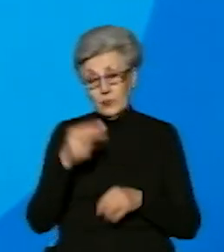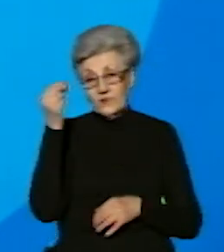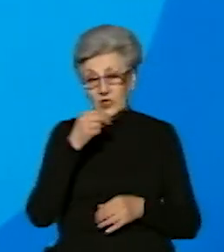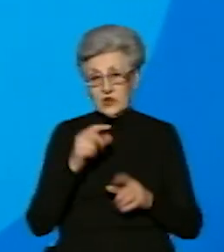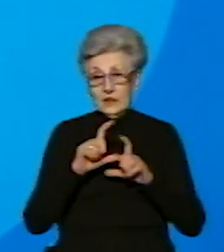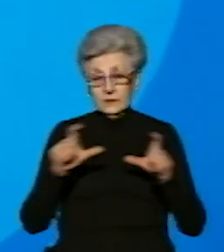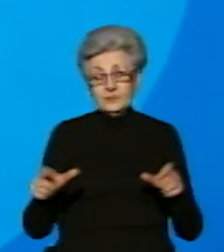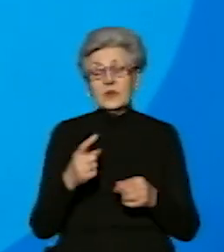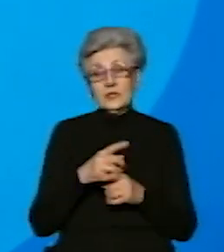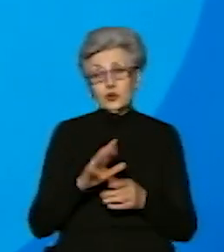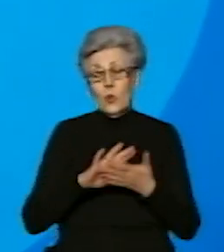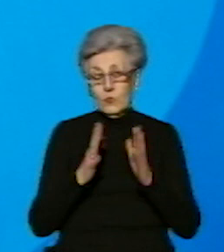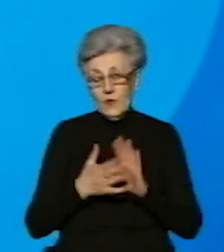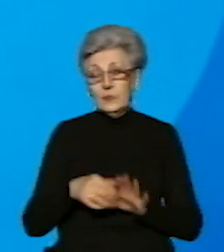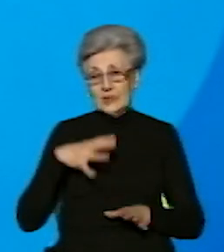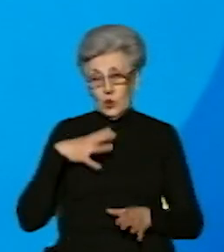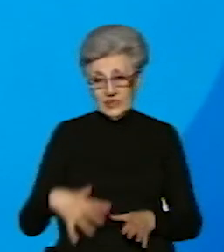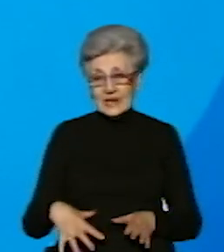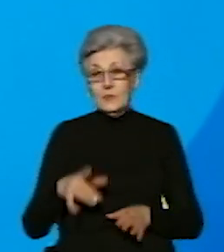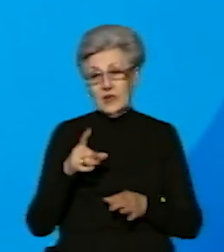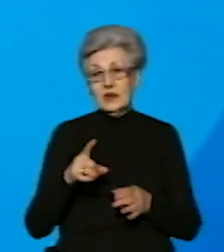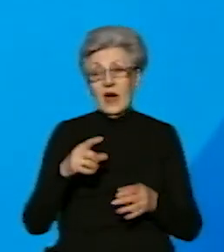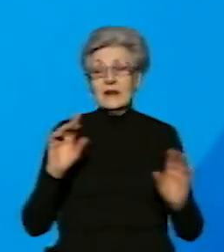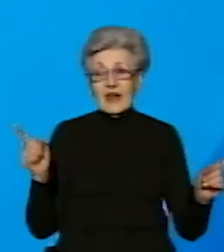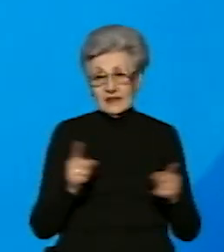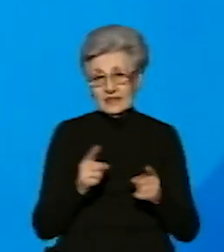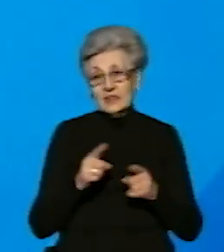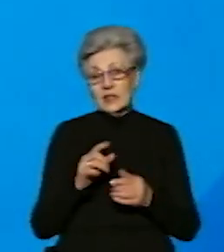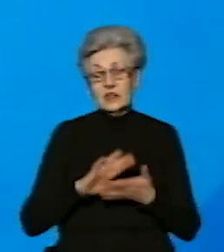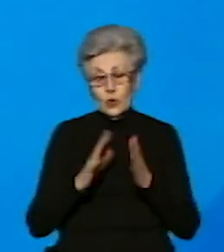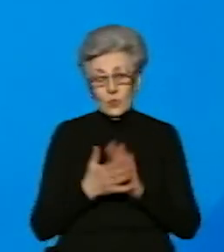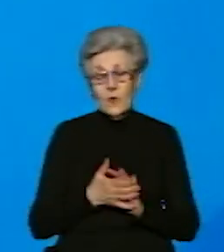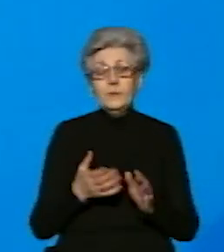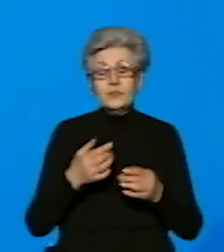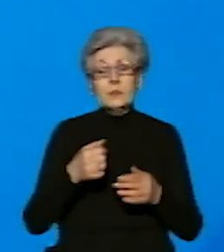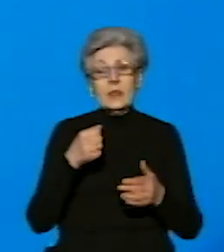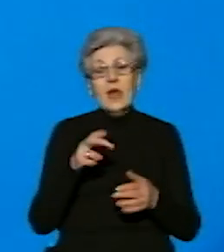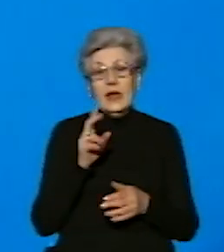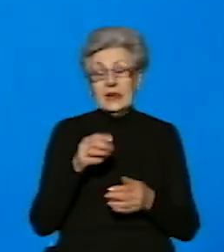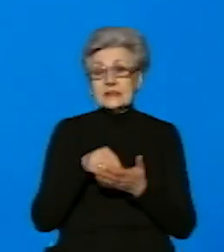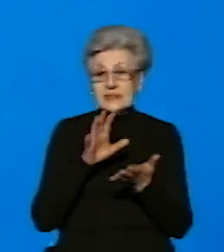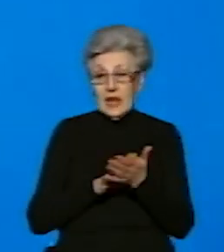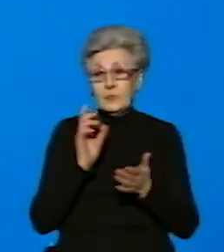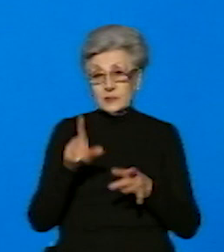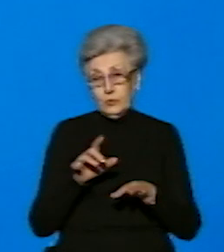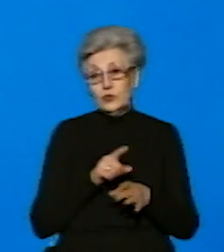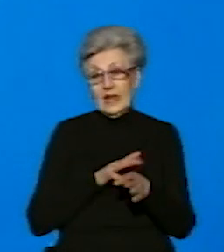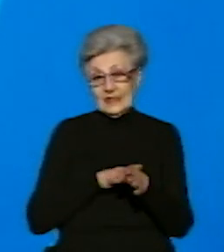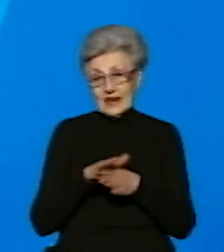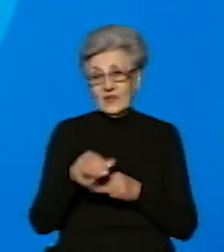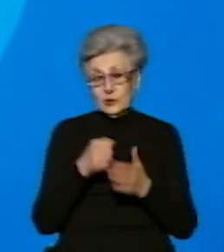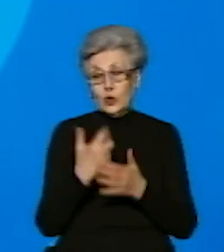карантинних норм. Запис триватиме до 15 червня. Про це Суспільному Буковини, сказав начальник міського управління освіти